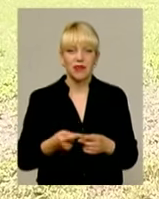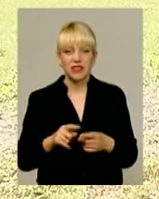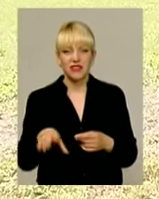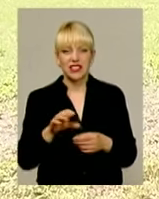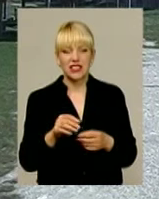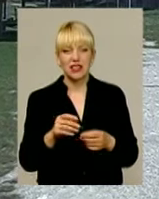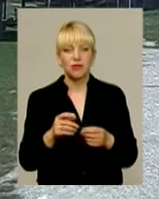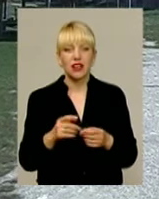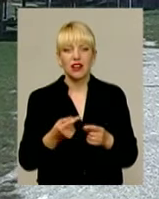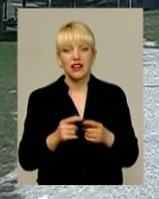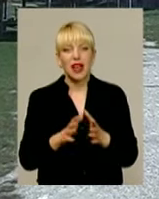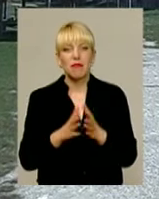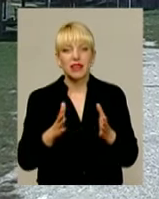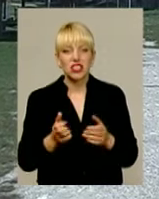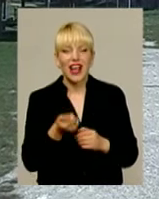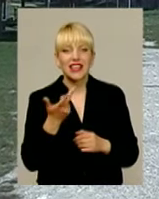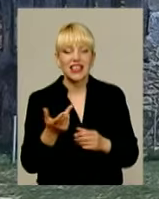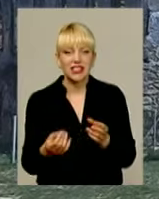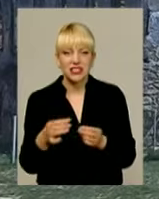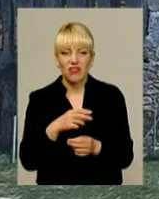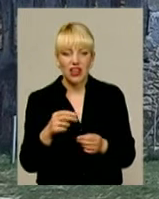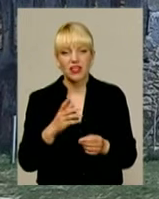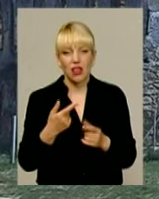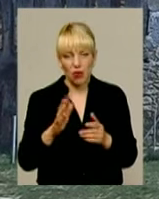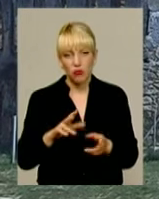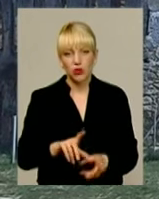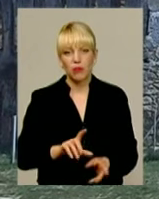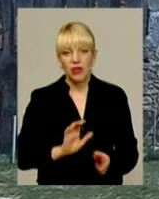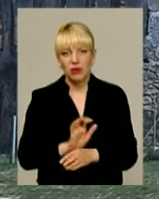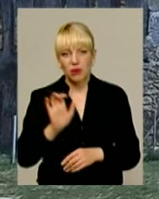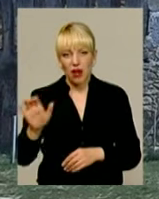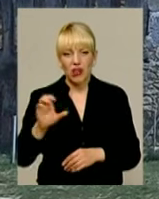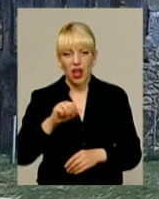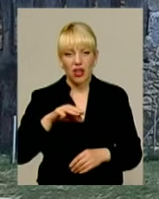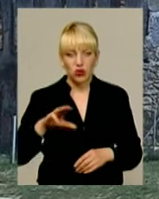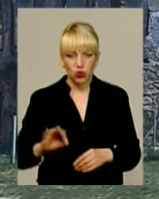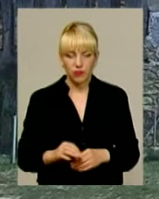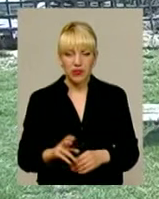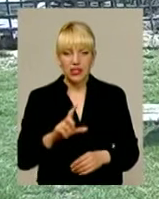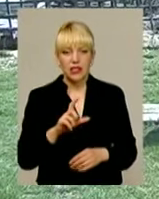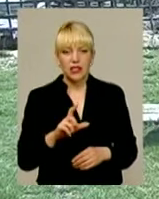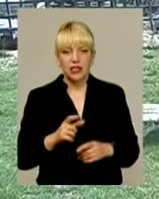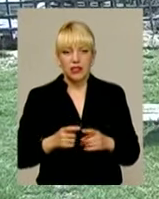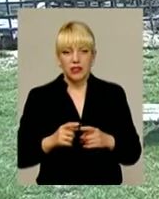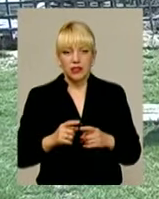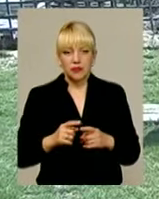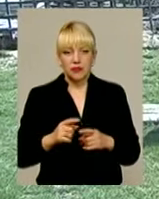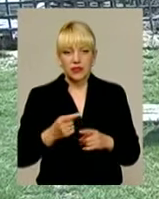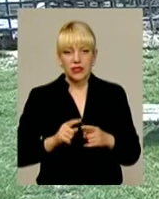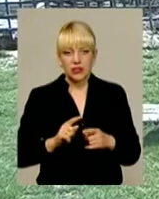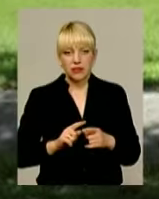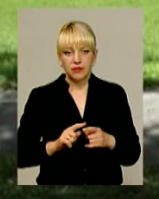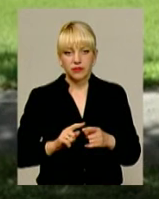АТО до наших хлопців. Кожне місце Хмельниччини викликає певну асоціацію. За словами директора обласного департаменту економічного розвитку,